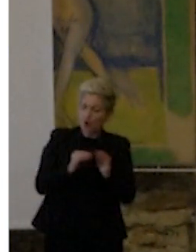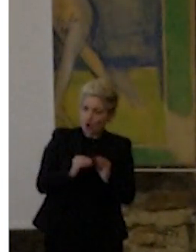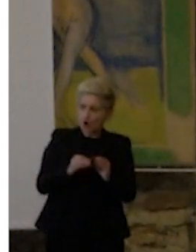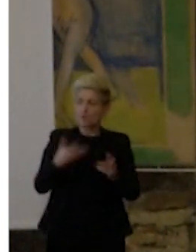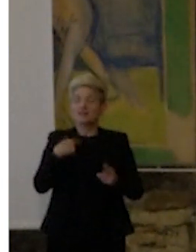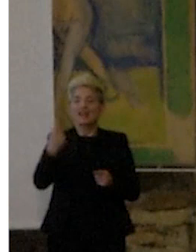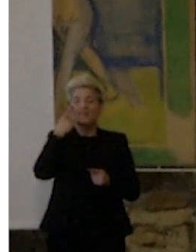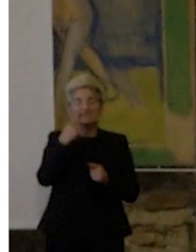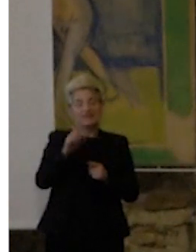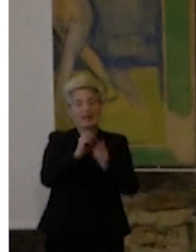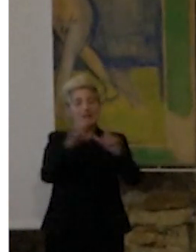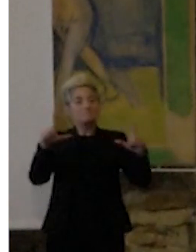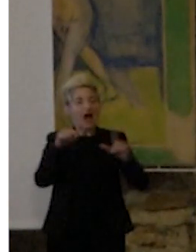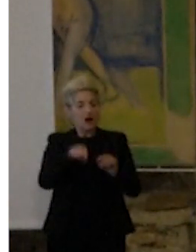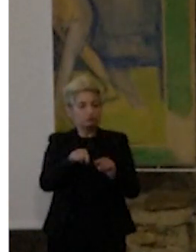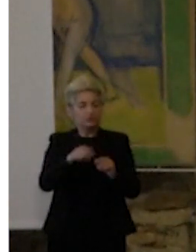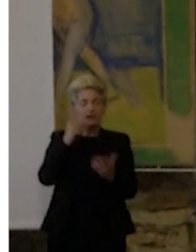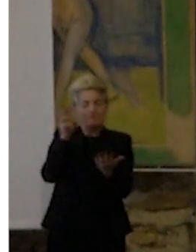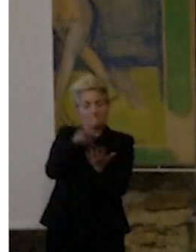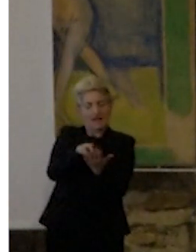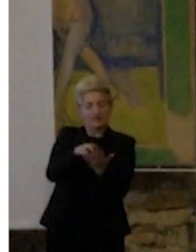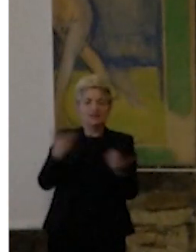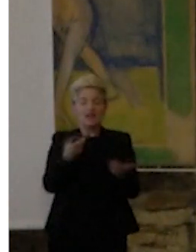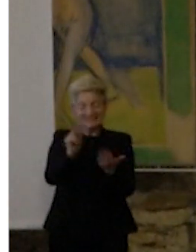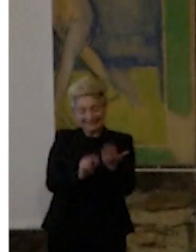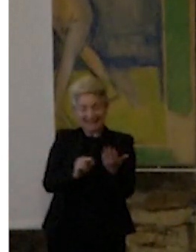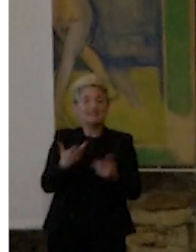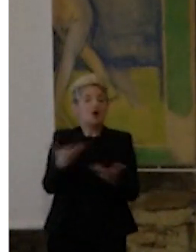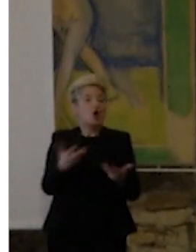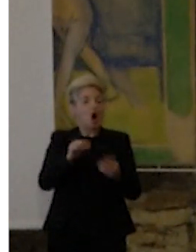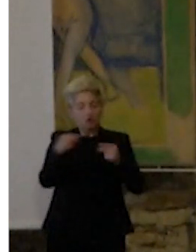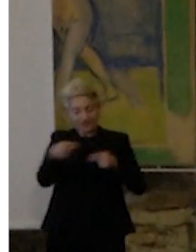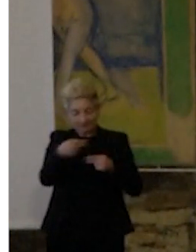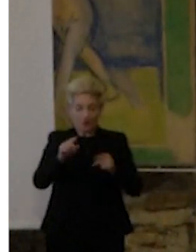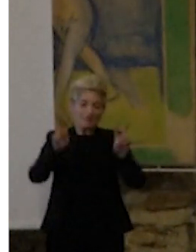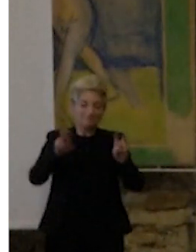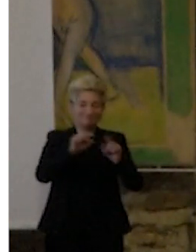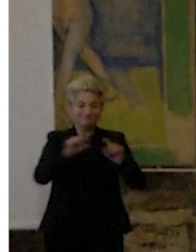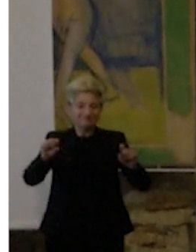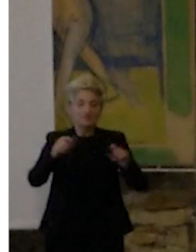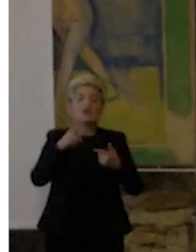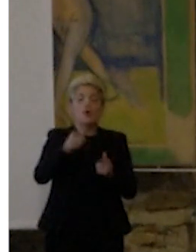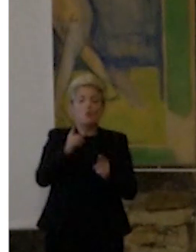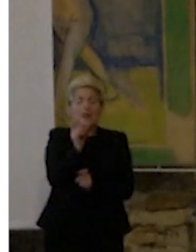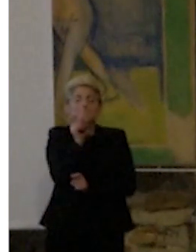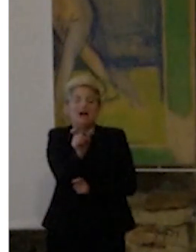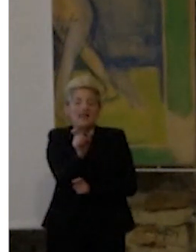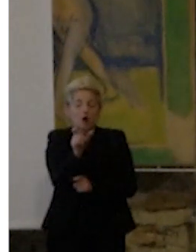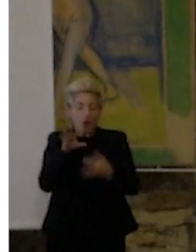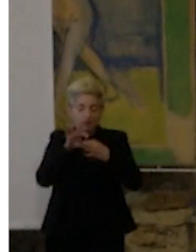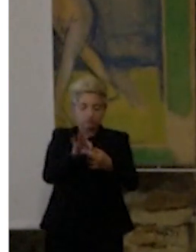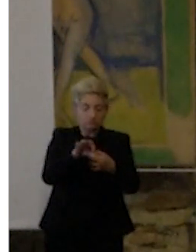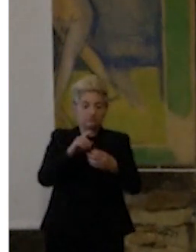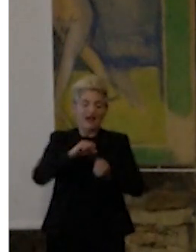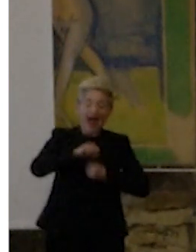questo tipo di immagini. Come vengono postate, cosa si scrive, perché è fondamentale anche quale parola scelgo associato